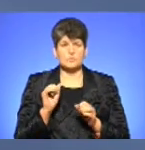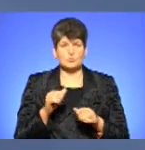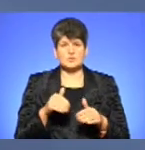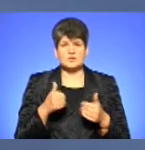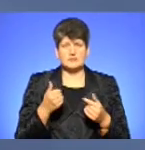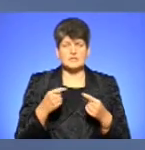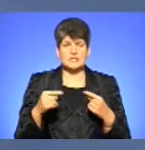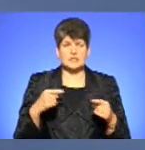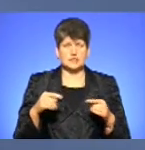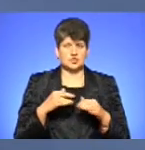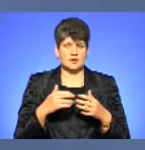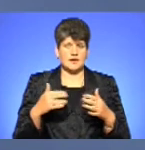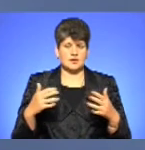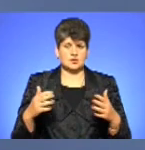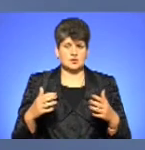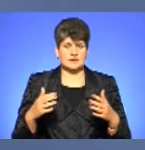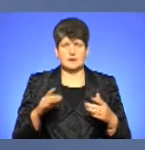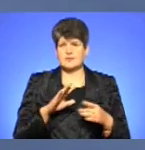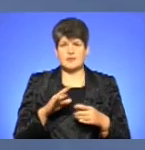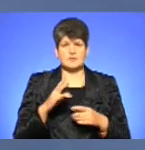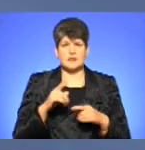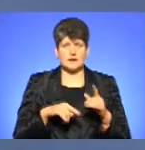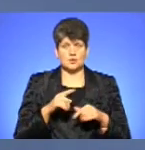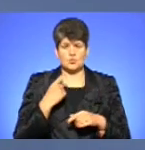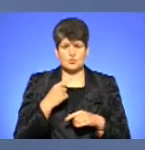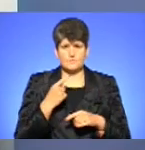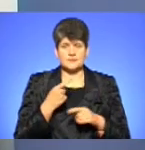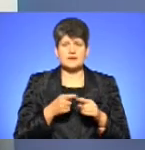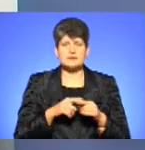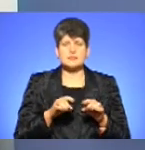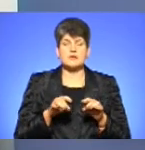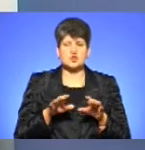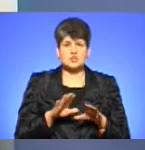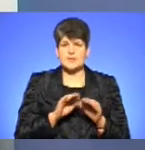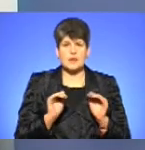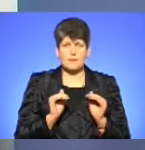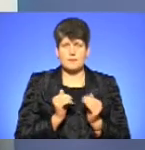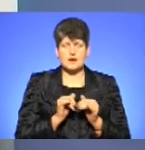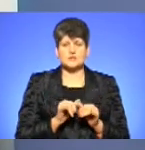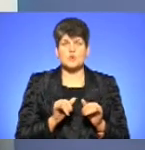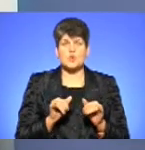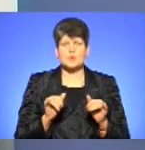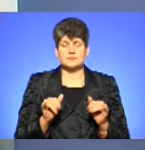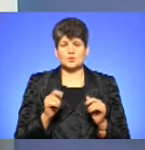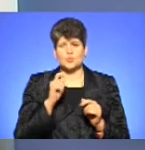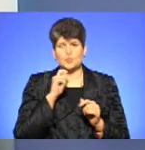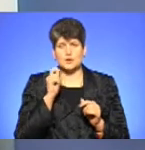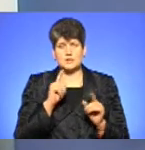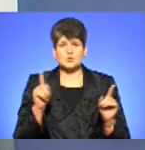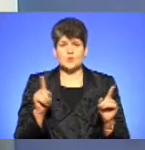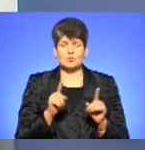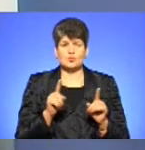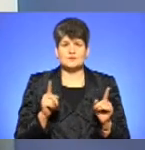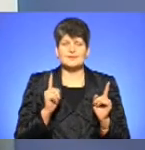якісь інші речі. Я в мене не на рідну мову. Чи це рішення не обмежить розвиток української музики,